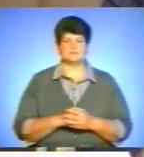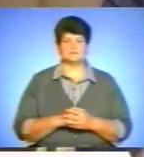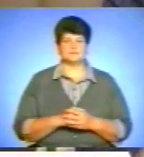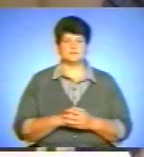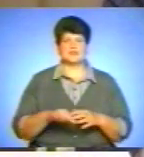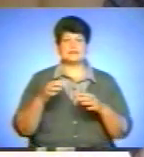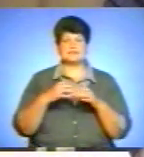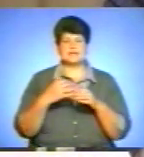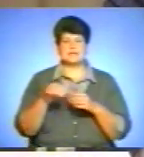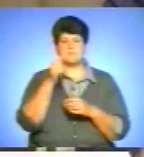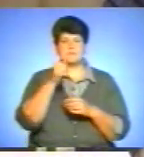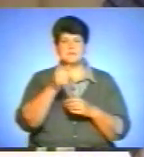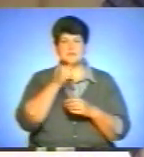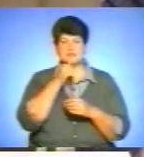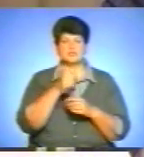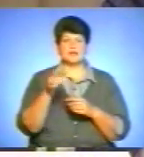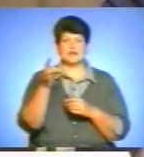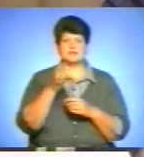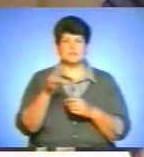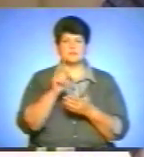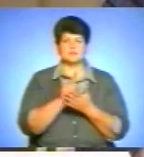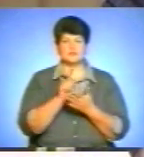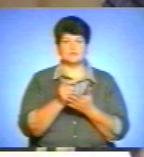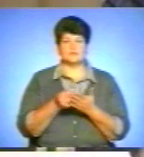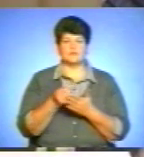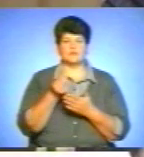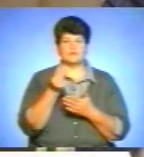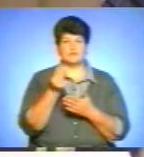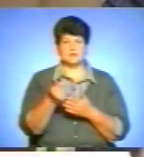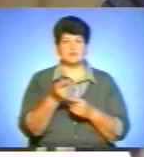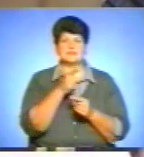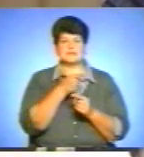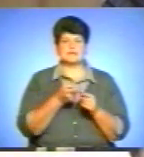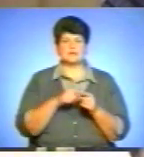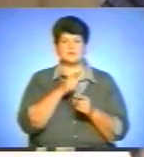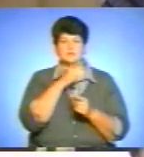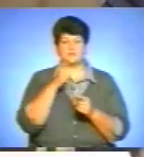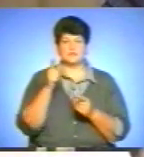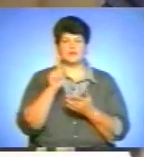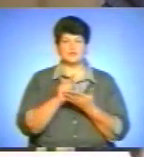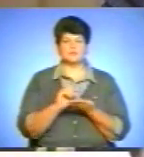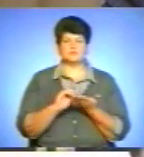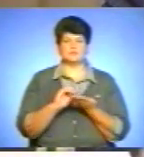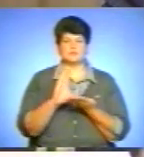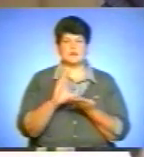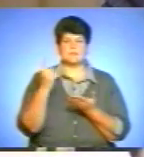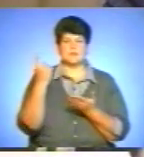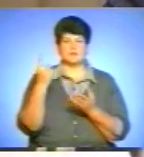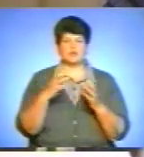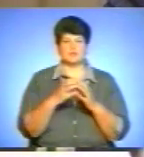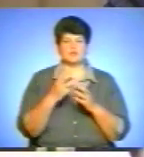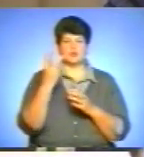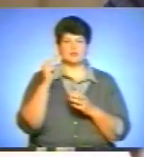В середній місяцій розмір пенсійних виплати для інвалідів війни за цей же період повинен вилічитися для першої групи з